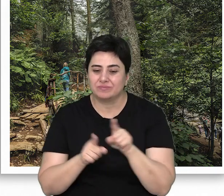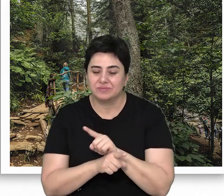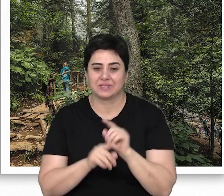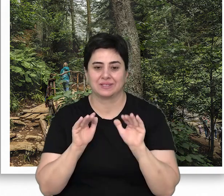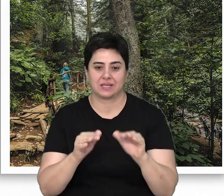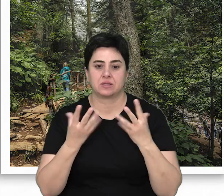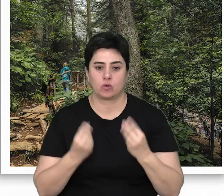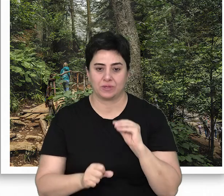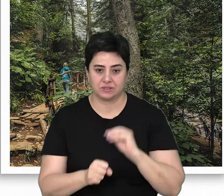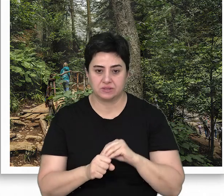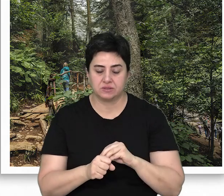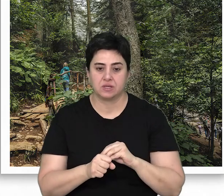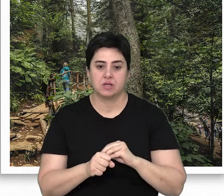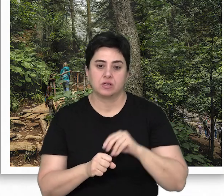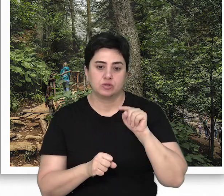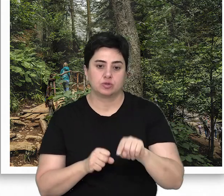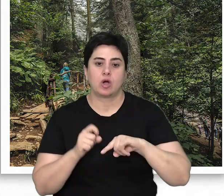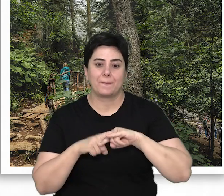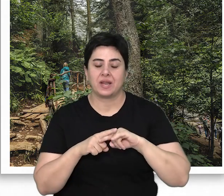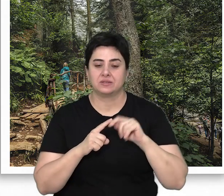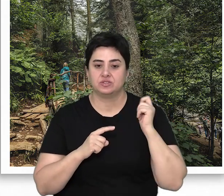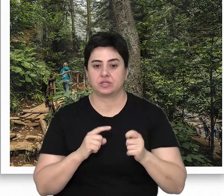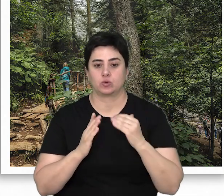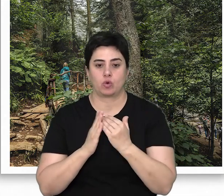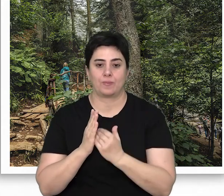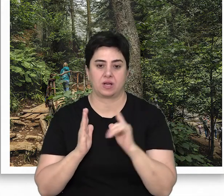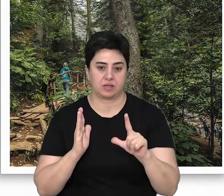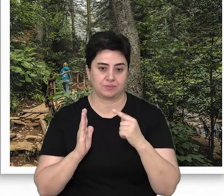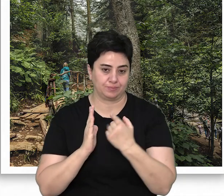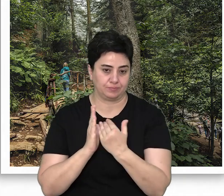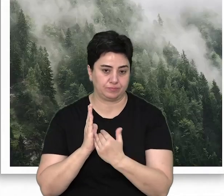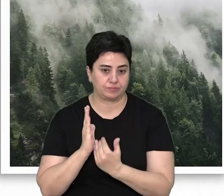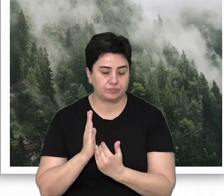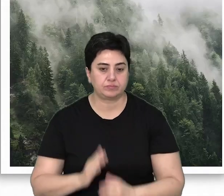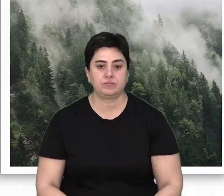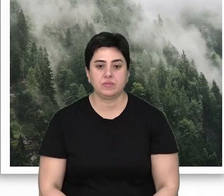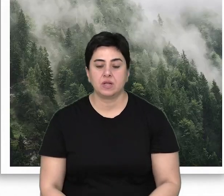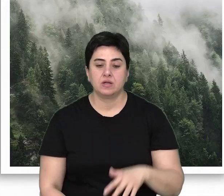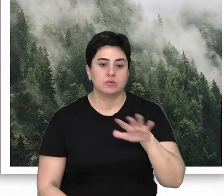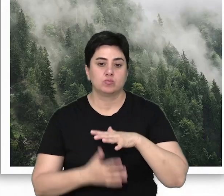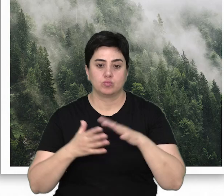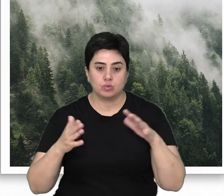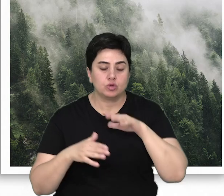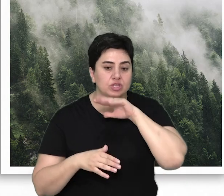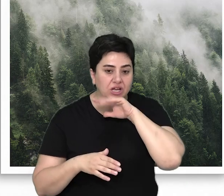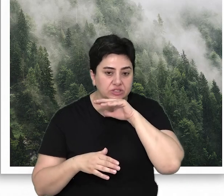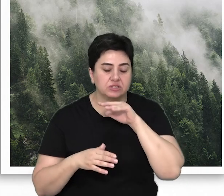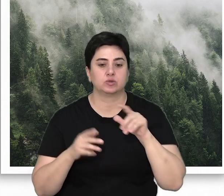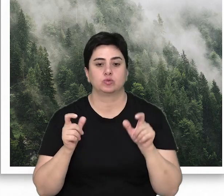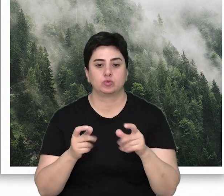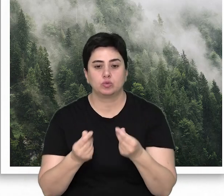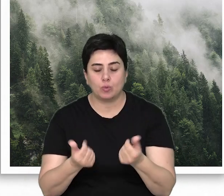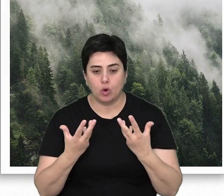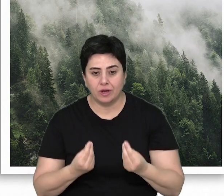türlerin desteklenmesi için özellikle şu habitat unsurlarının korunması gerekir. Mevcut büyük, yaşlı,